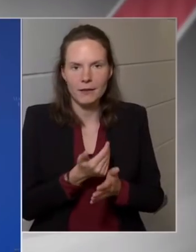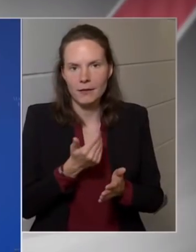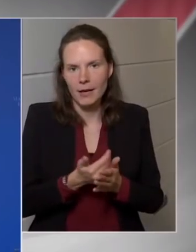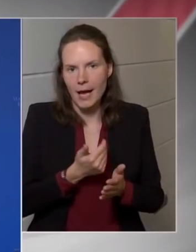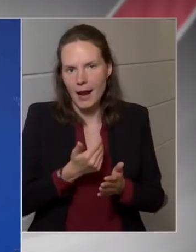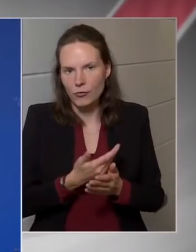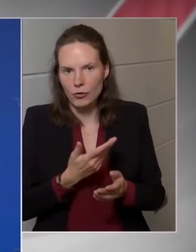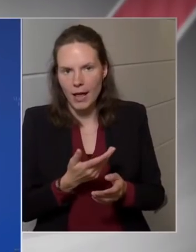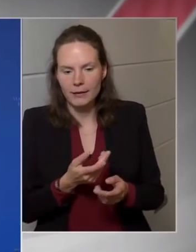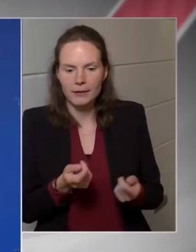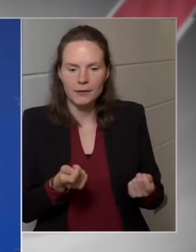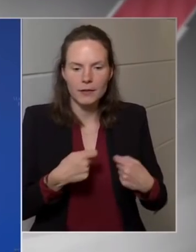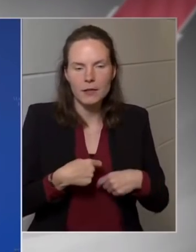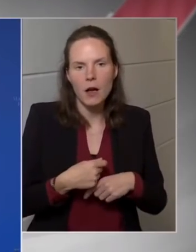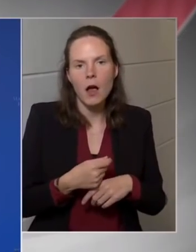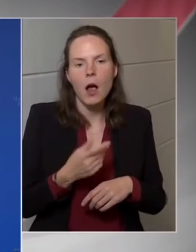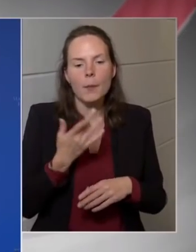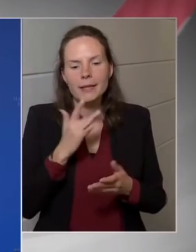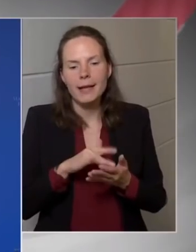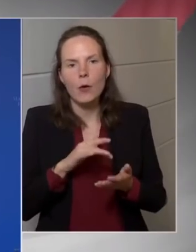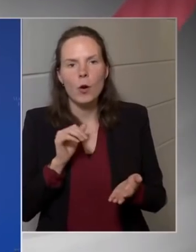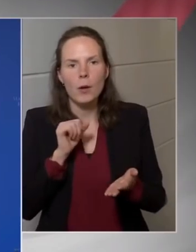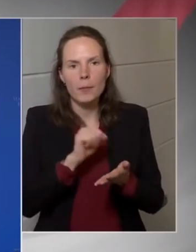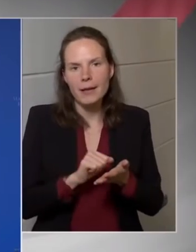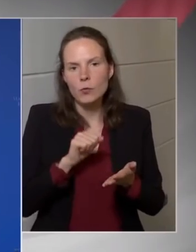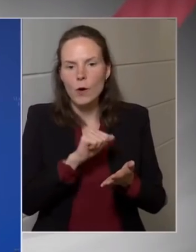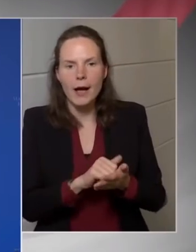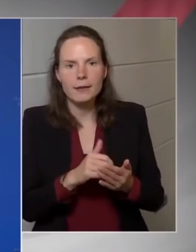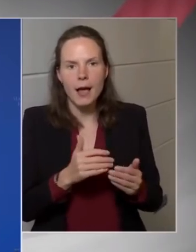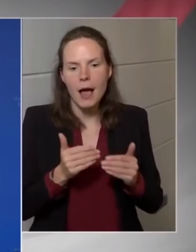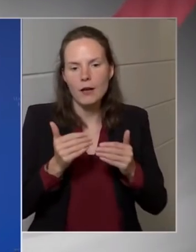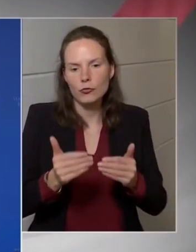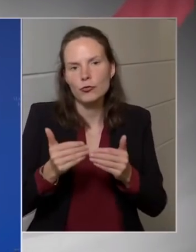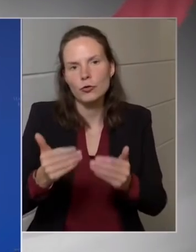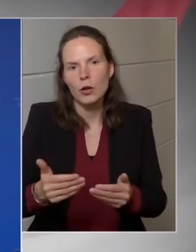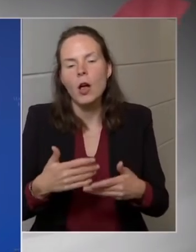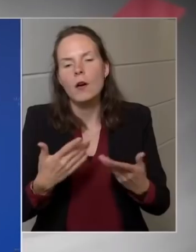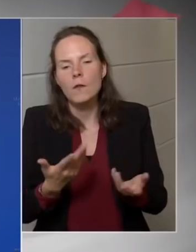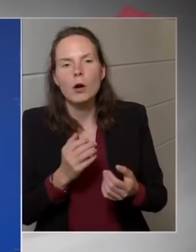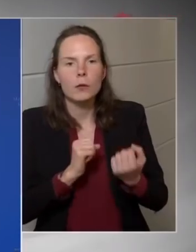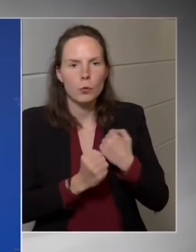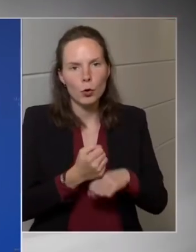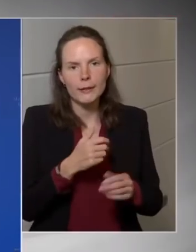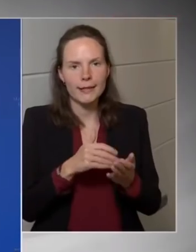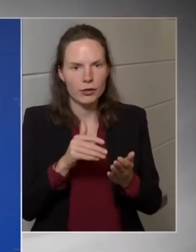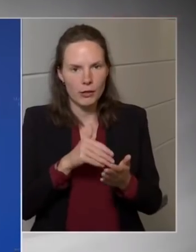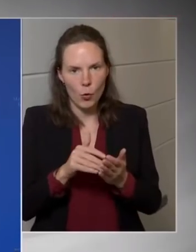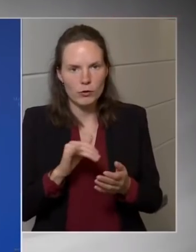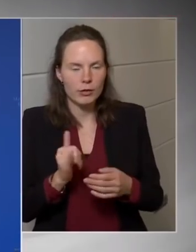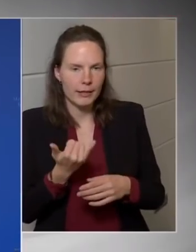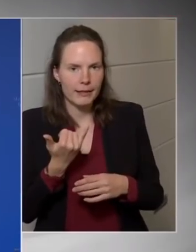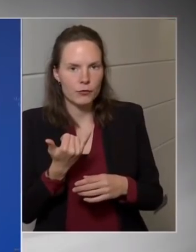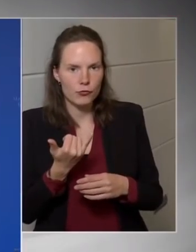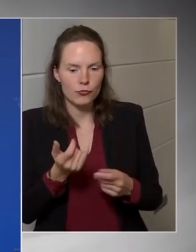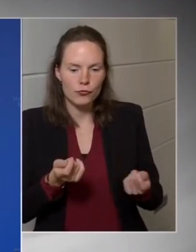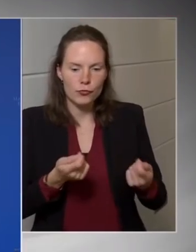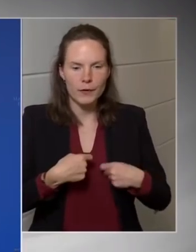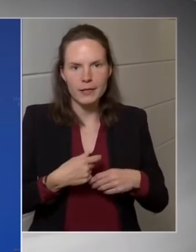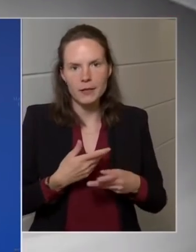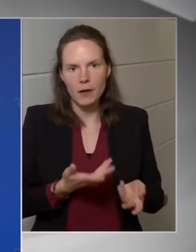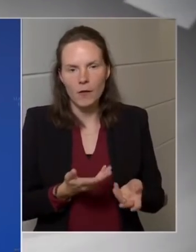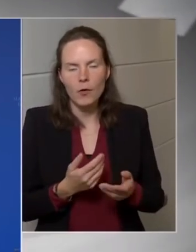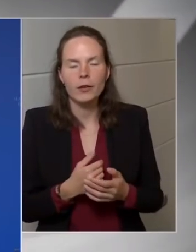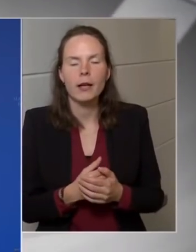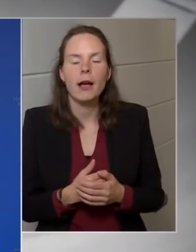beruházások átütemézése tekintetében, mind pedig a működési költségek tekintetében, tehát a kérdésére